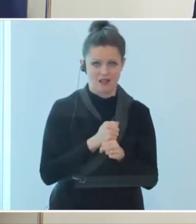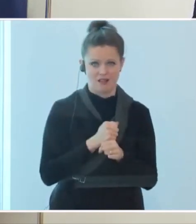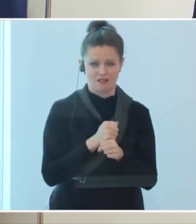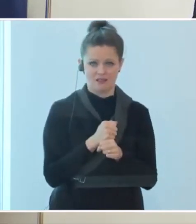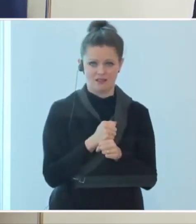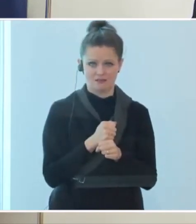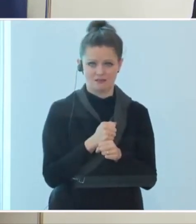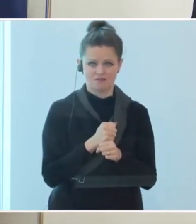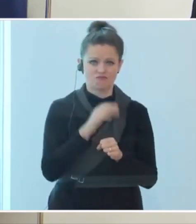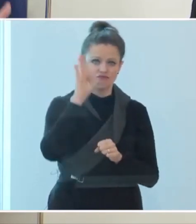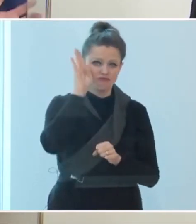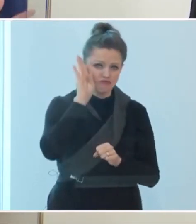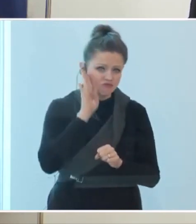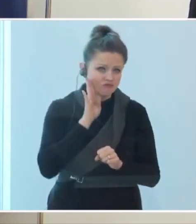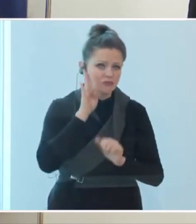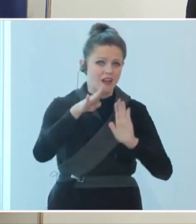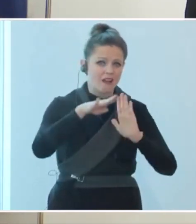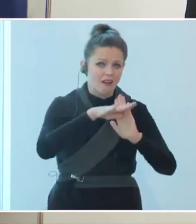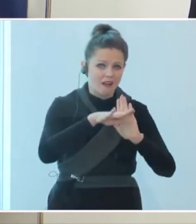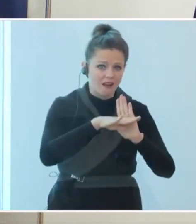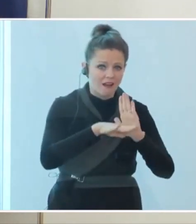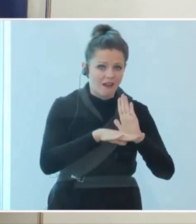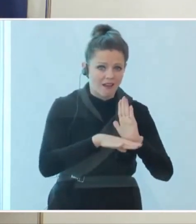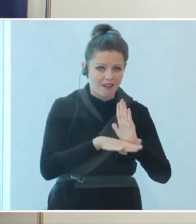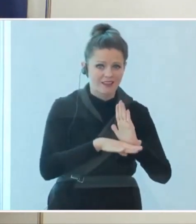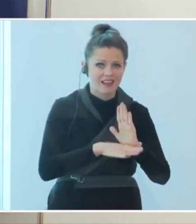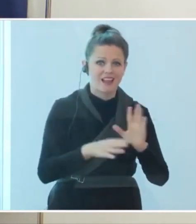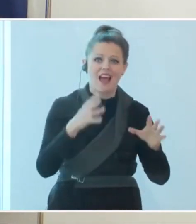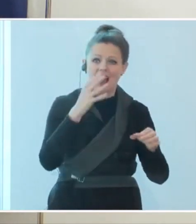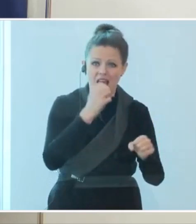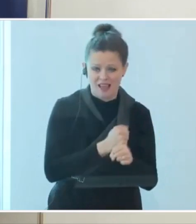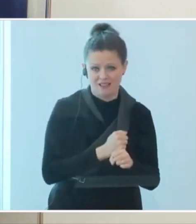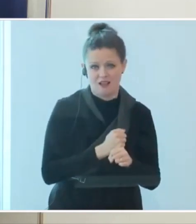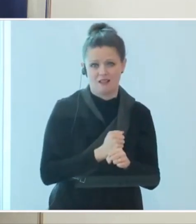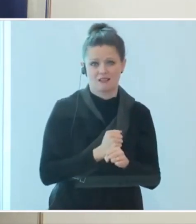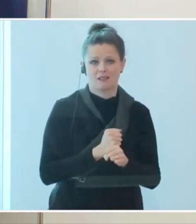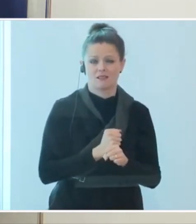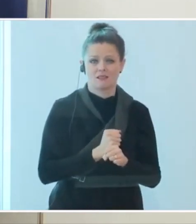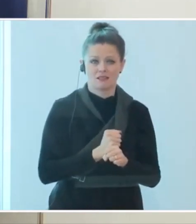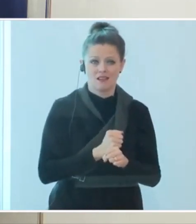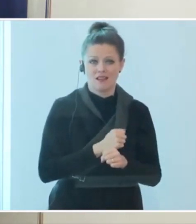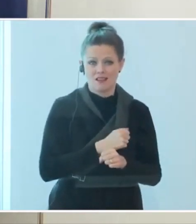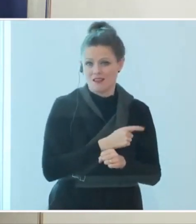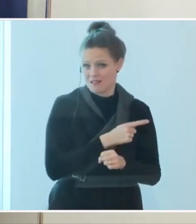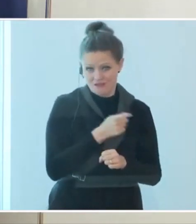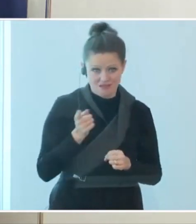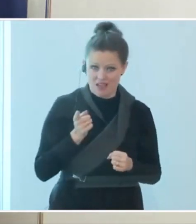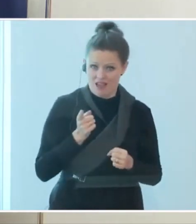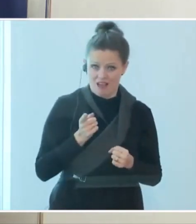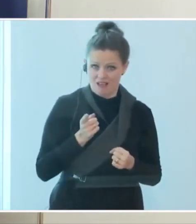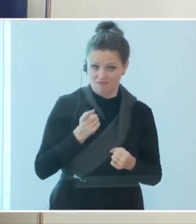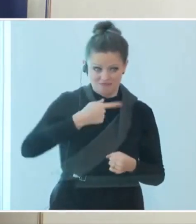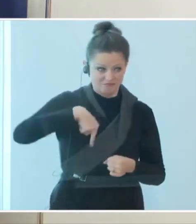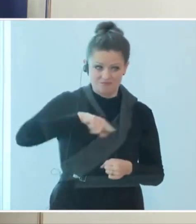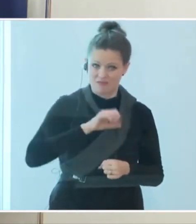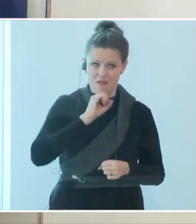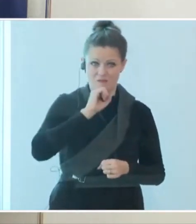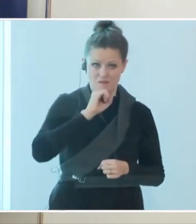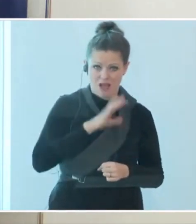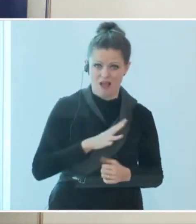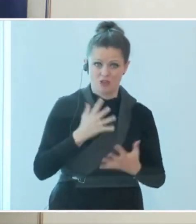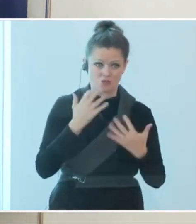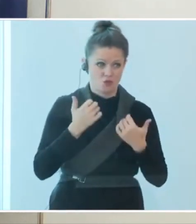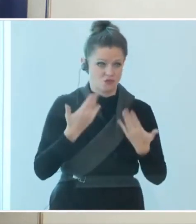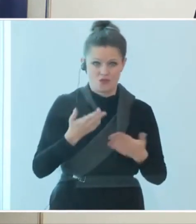sich an die Regeln, die wir uns alle geben müssen, auch wenn wir sie allesamt uns nicht wünschen. Und